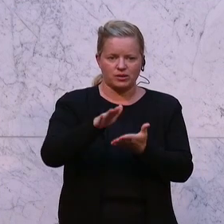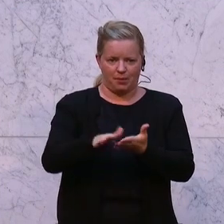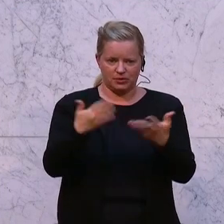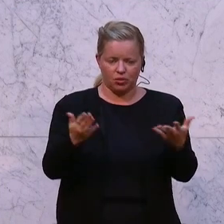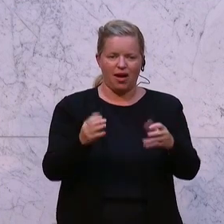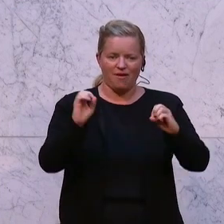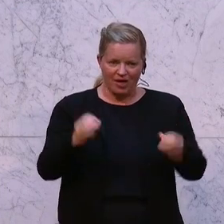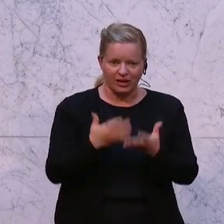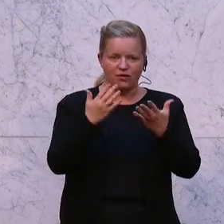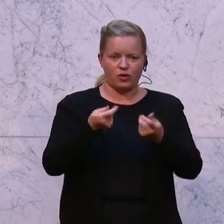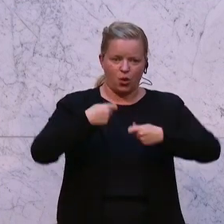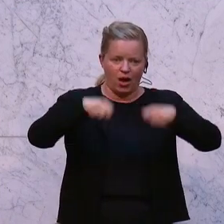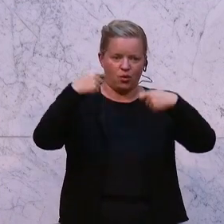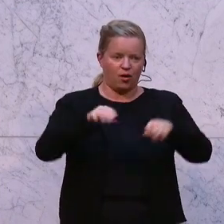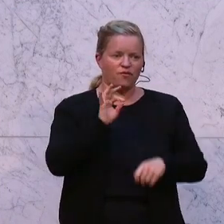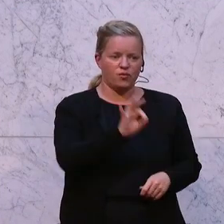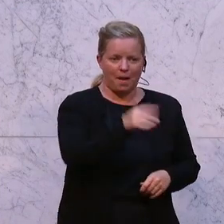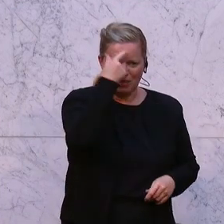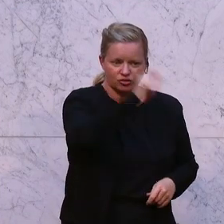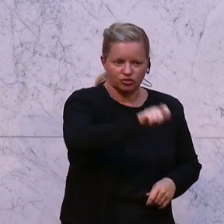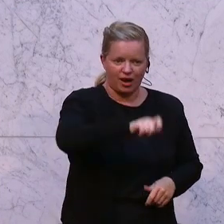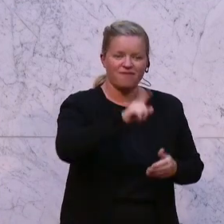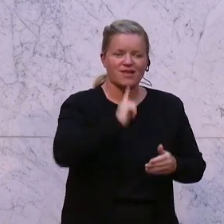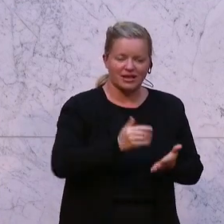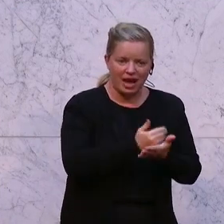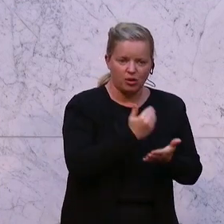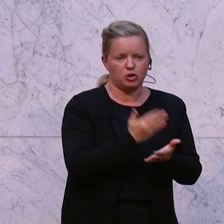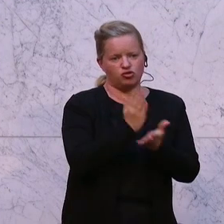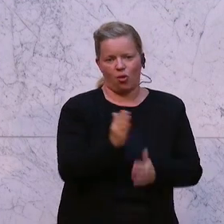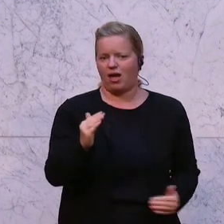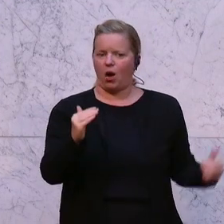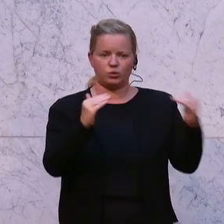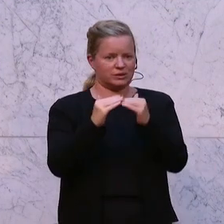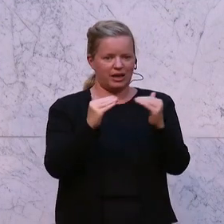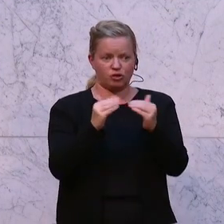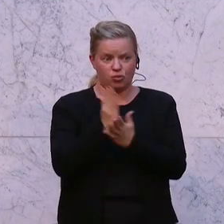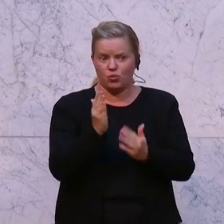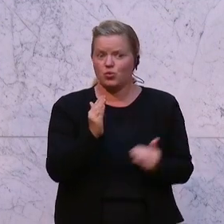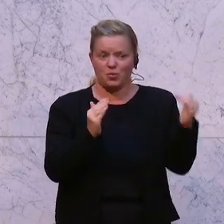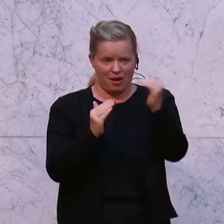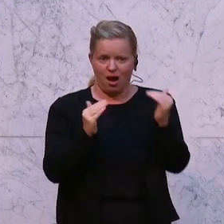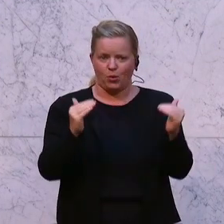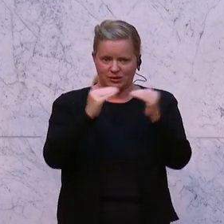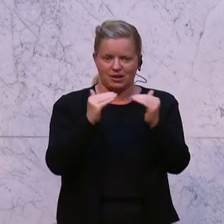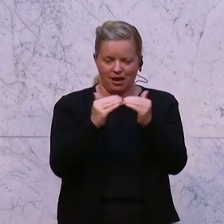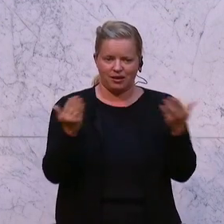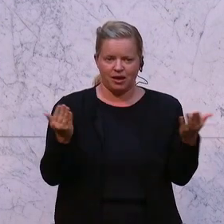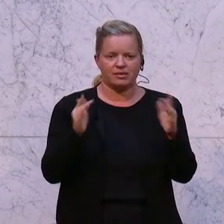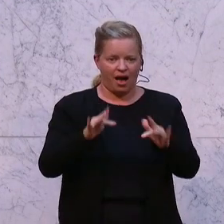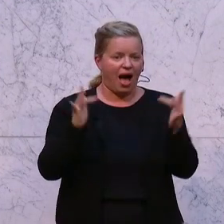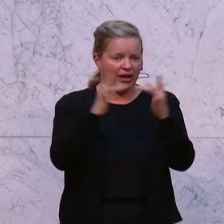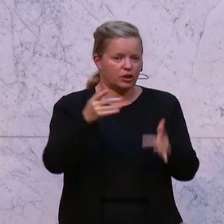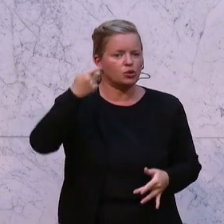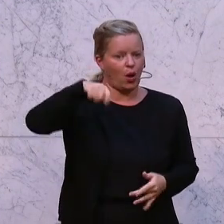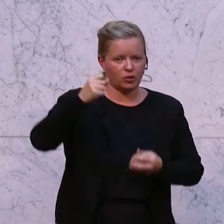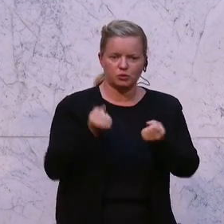Effekte der Teuerung für die Menschen mit geringen Einkommen mehr als kompensiert worden. Das heißt, die Antiteuerungspolitik war in diesem